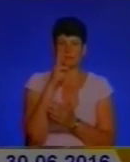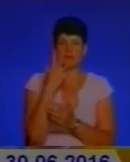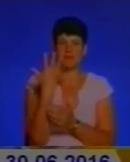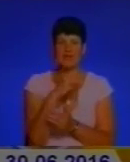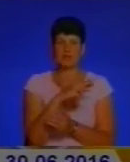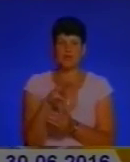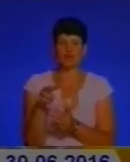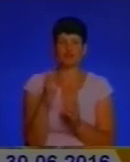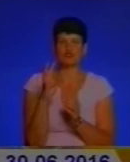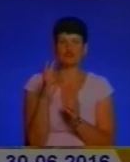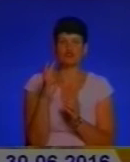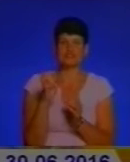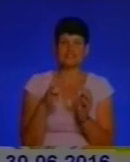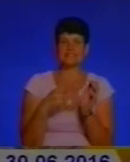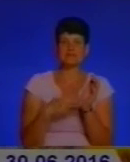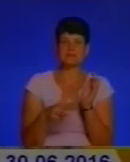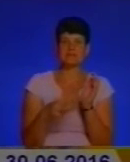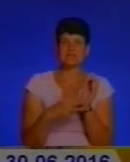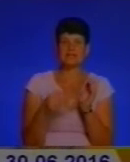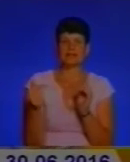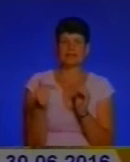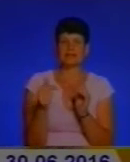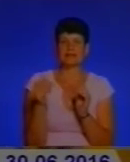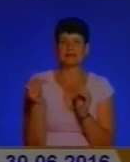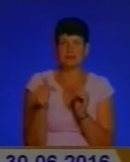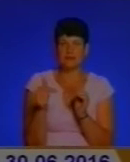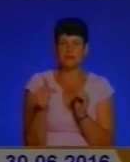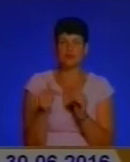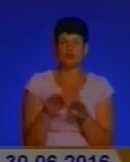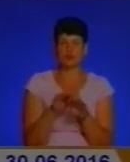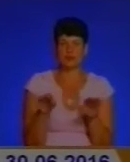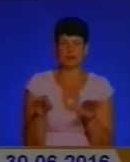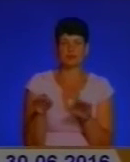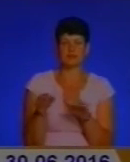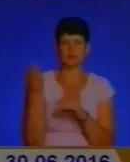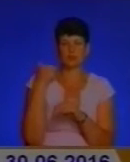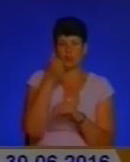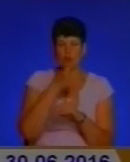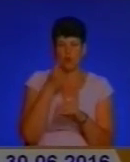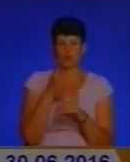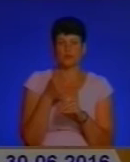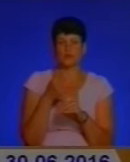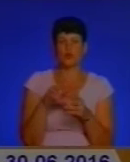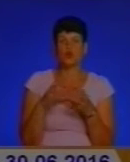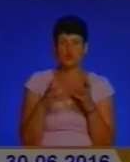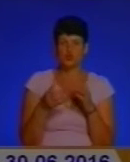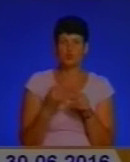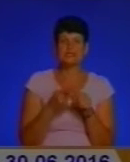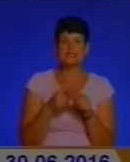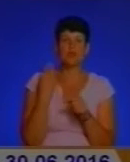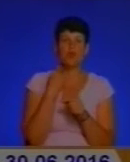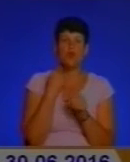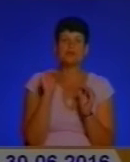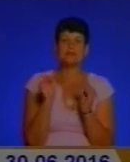488 грн. Якщо порівняти з початку року, то на 1 січня, початку цього року, то сума такої заборгованісти